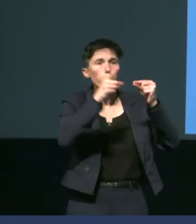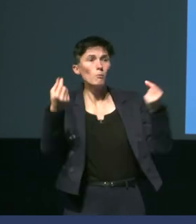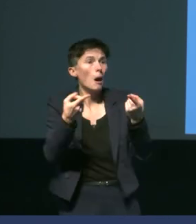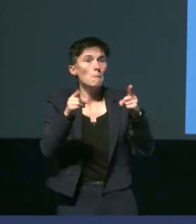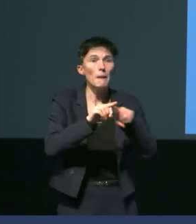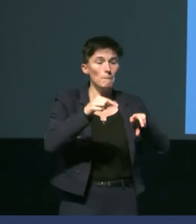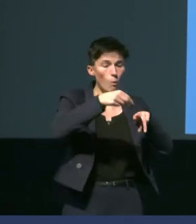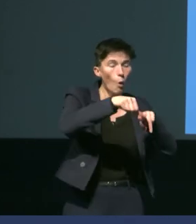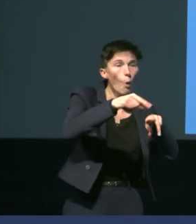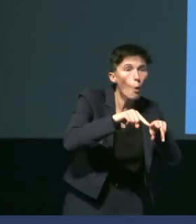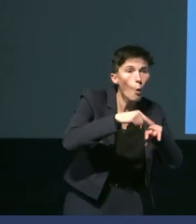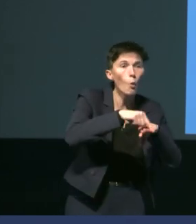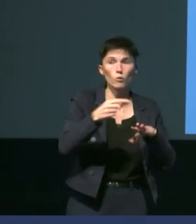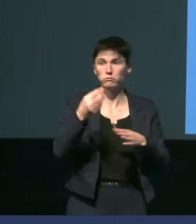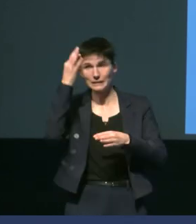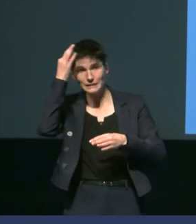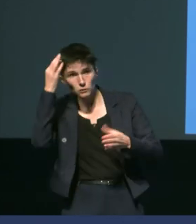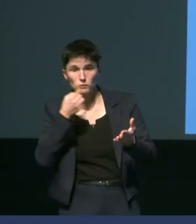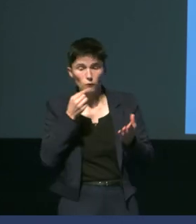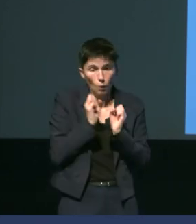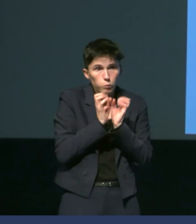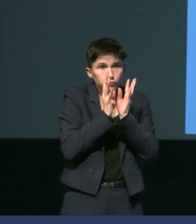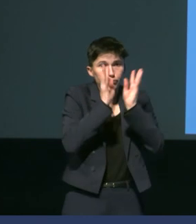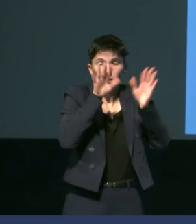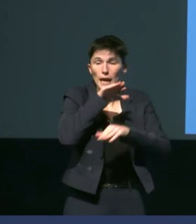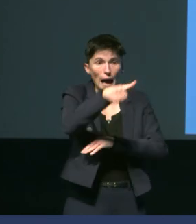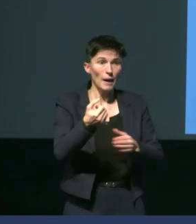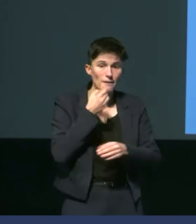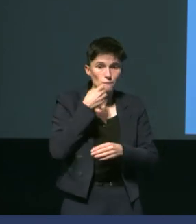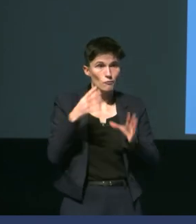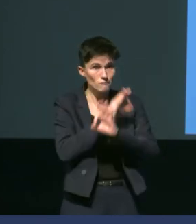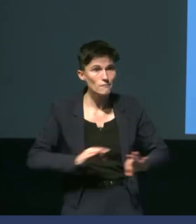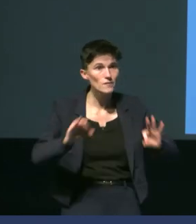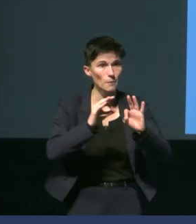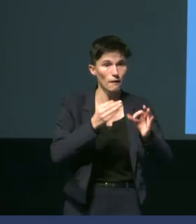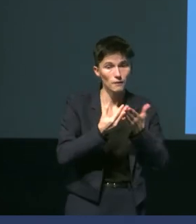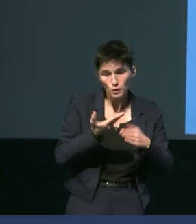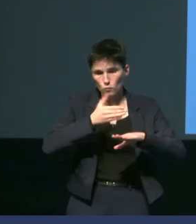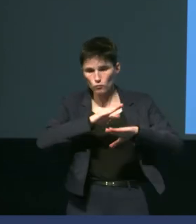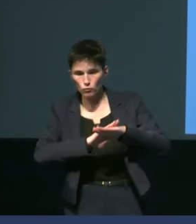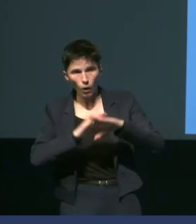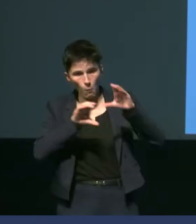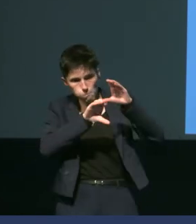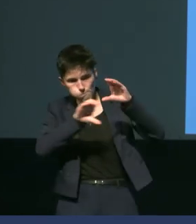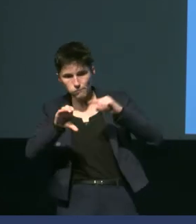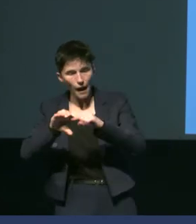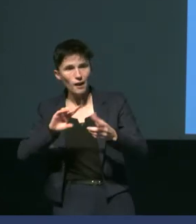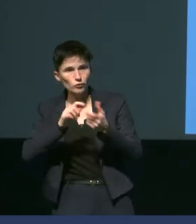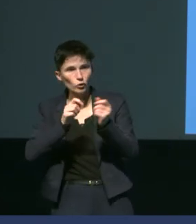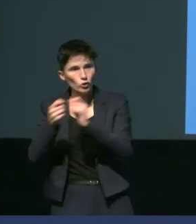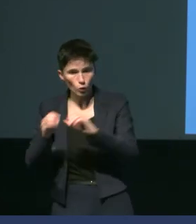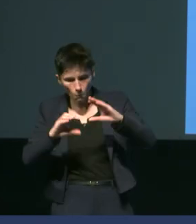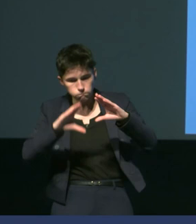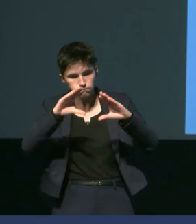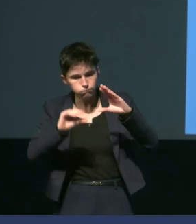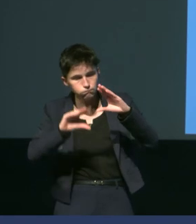tissus qui poussent et qui ensuite ne sont plus vascularisés le tissu adipe il va varier au cours de l'année alors il va varier en épaisseur on